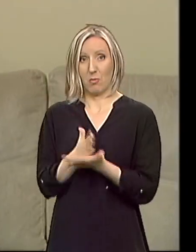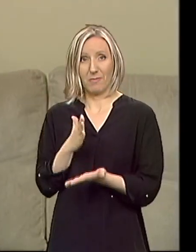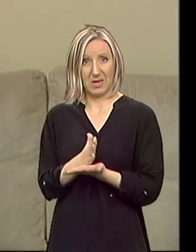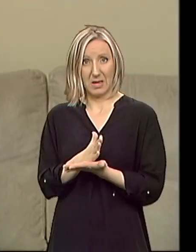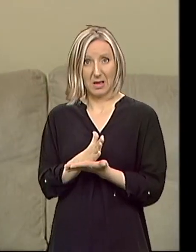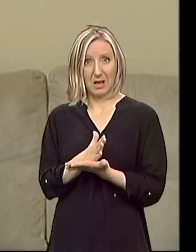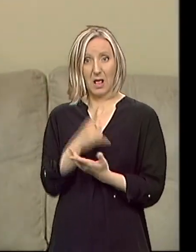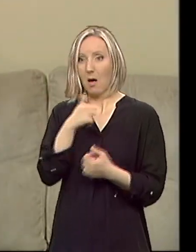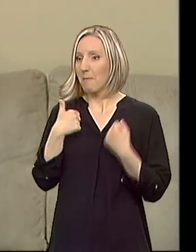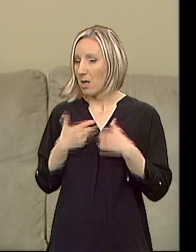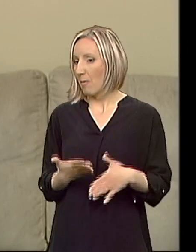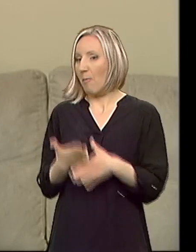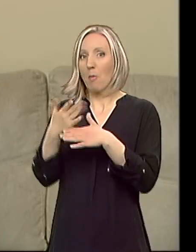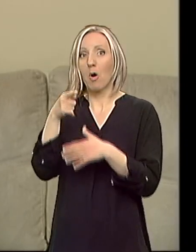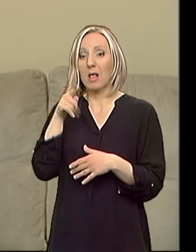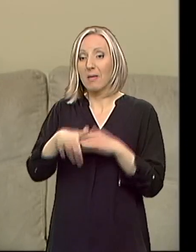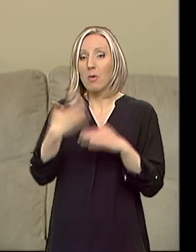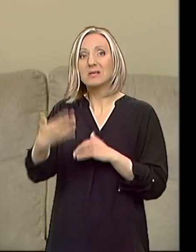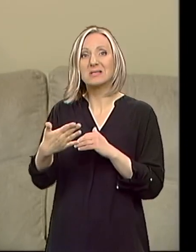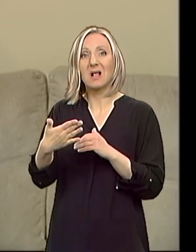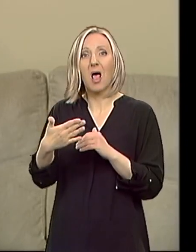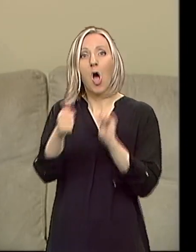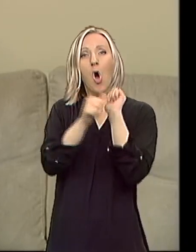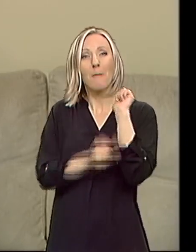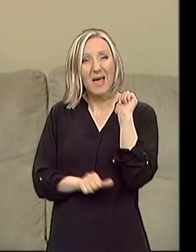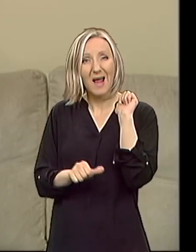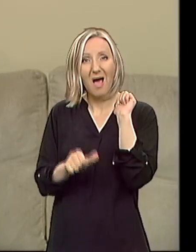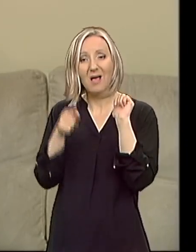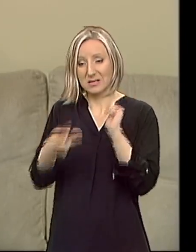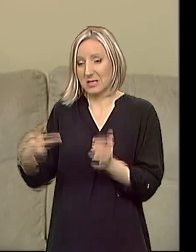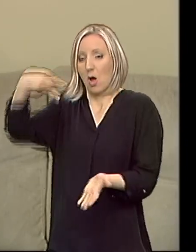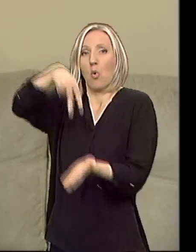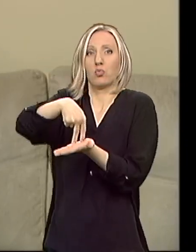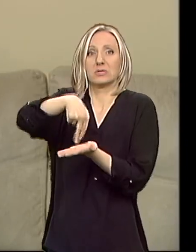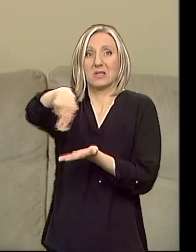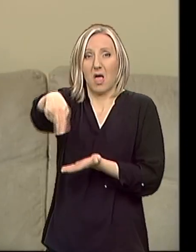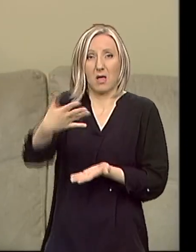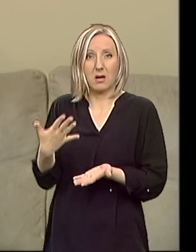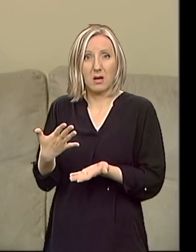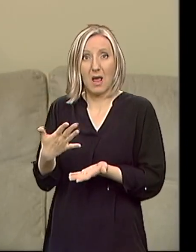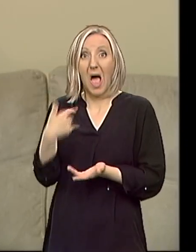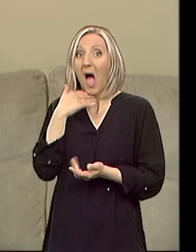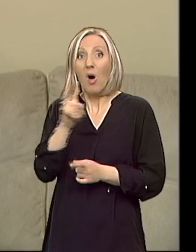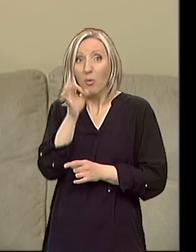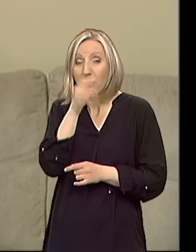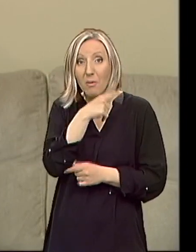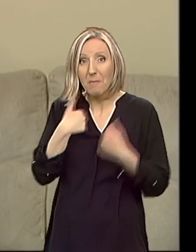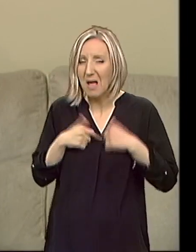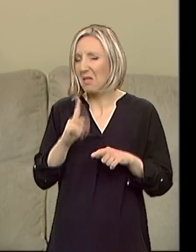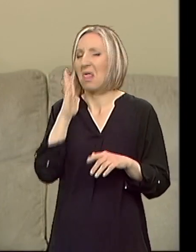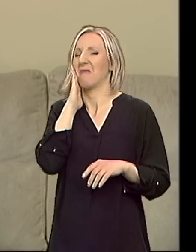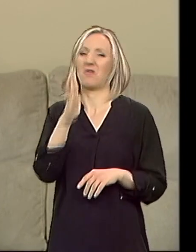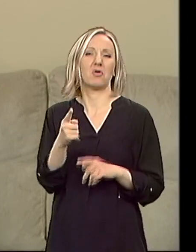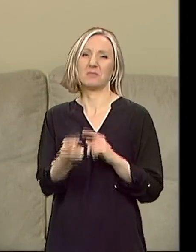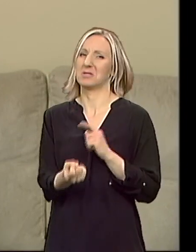gdje njemu banja pomogla da postoje operacija ustane iz invalidskih kolijica. To da nismo išli u banju ne verujem da bi se desilo. Pored sve